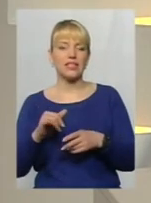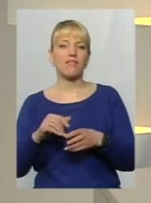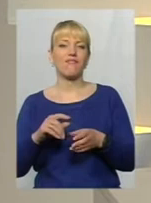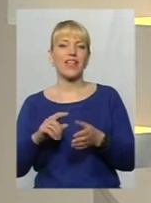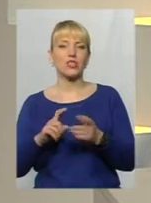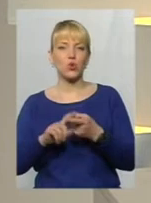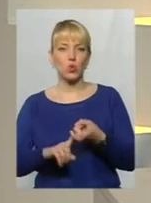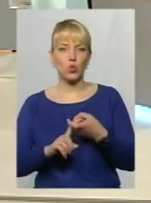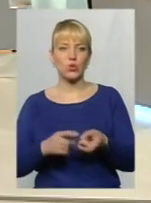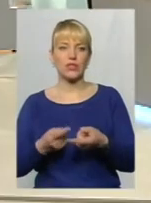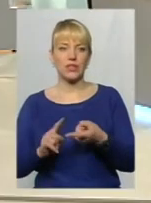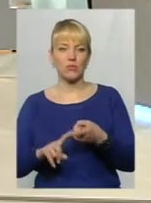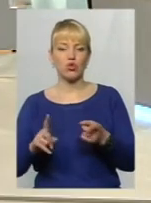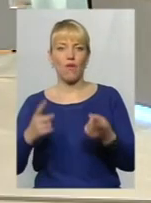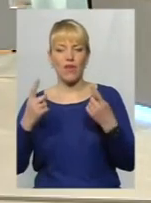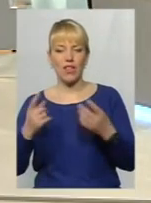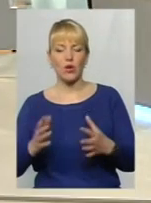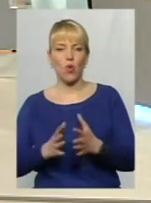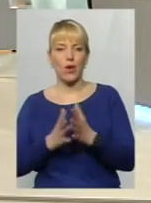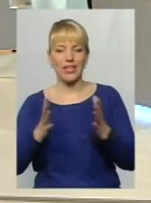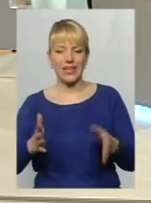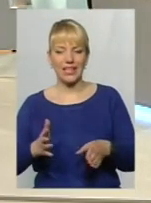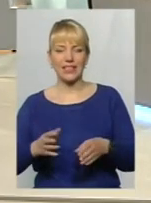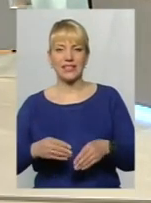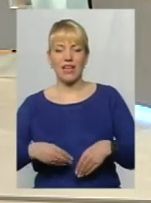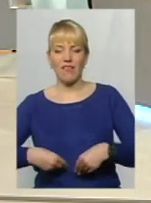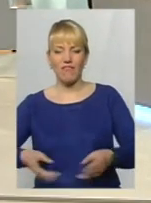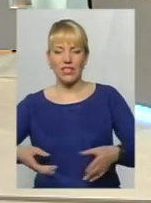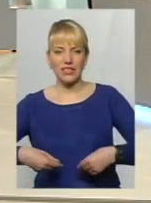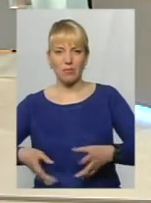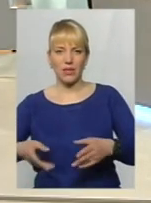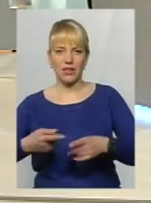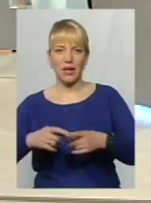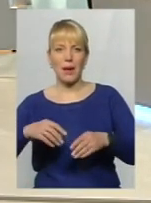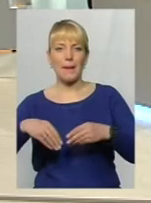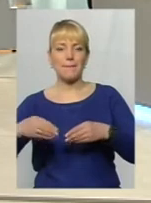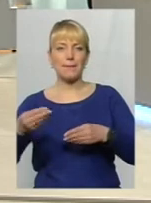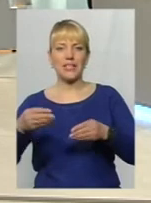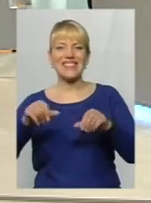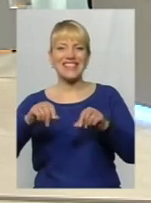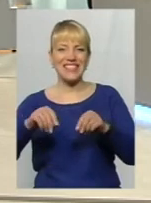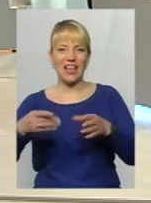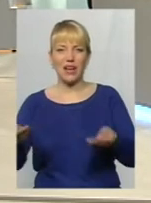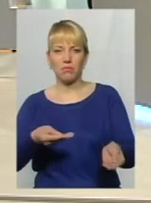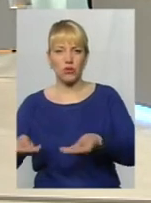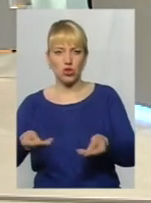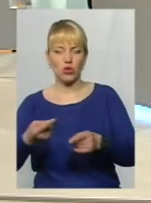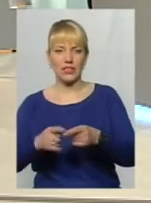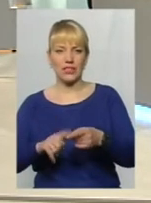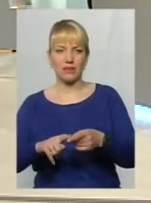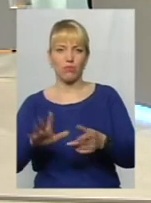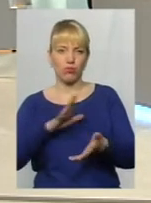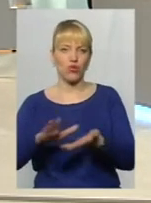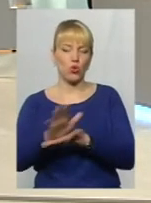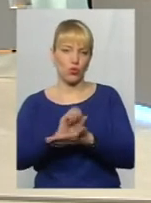велику кількість висипали піщано-соляної суміші на дорогу, також дав результат руйнування